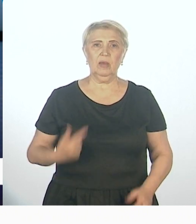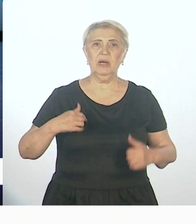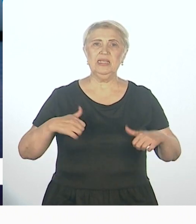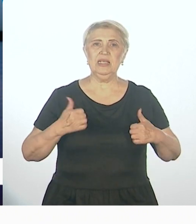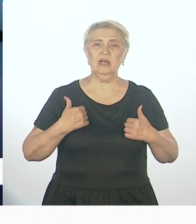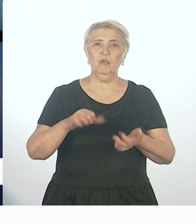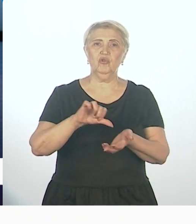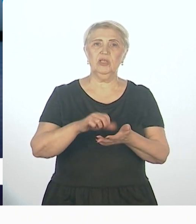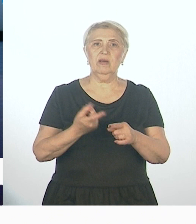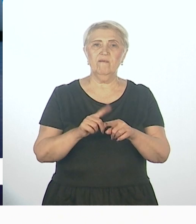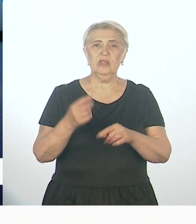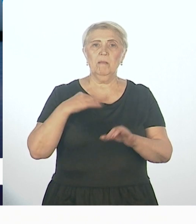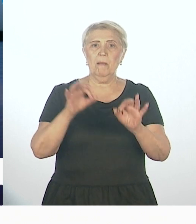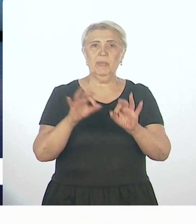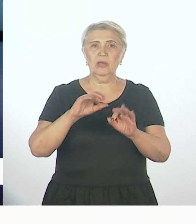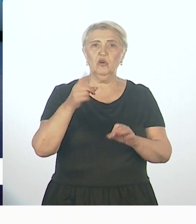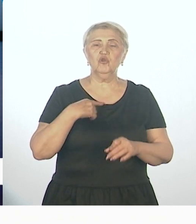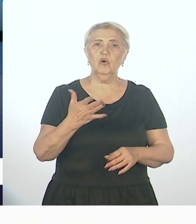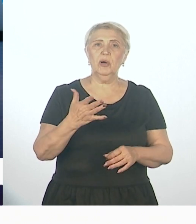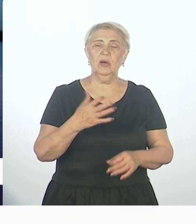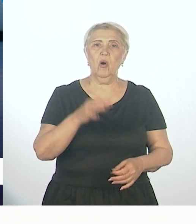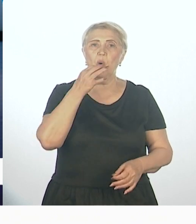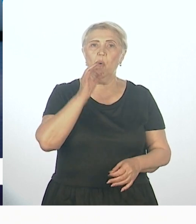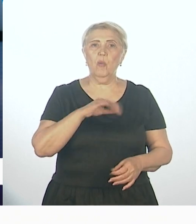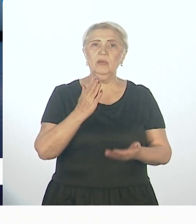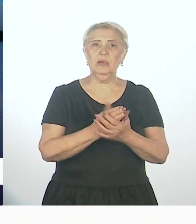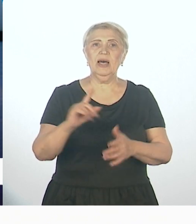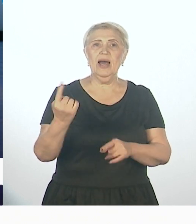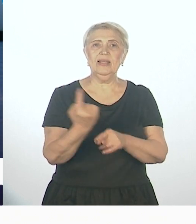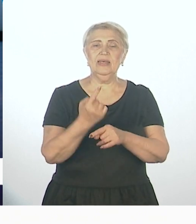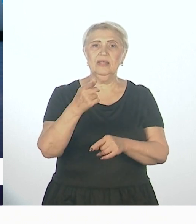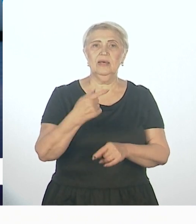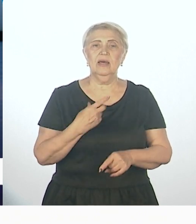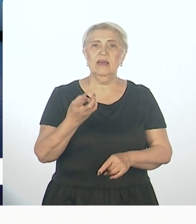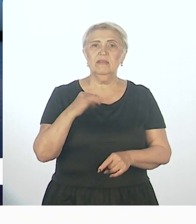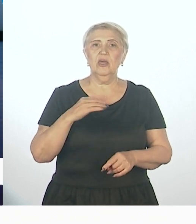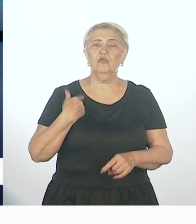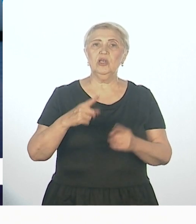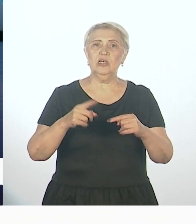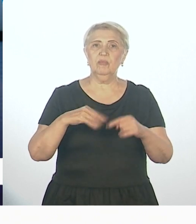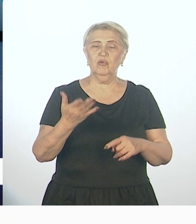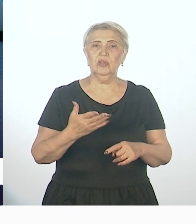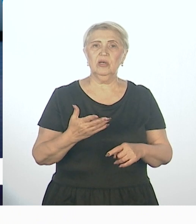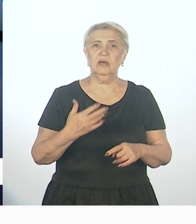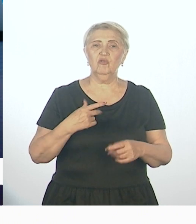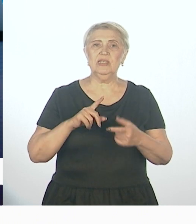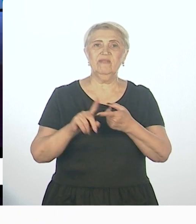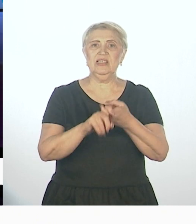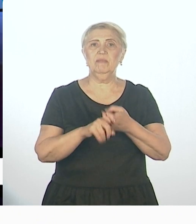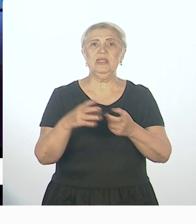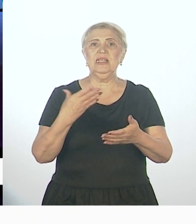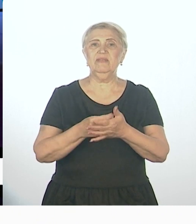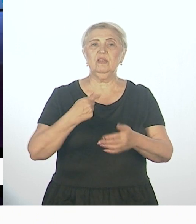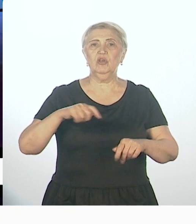участвовать в этом, проектами, чтобы опыт, знаете, он был один. И ребенок реально, в зависимости от своих нарушений, нашел